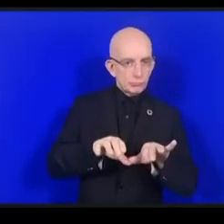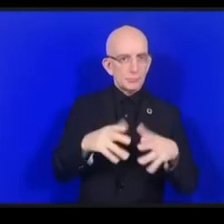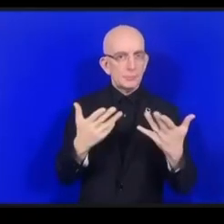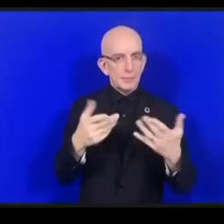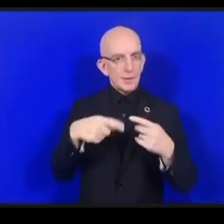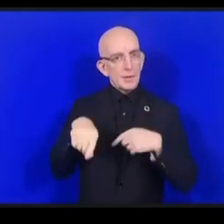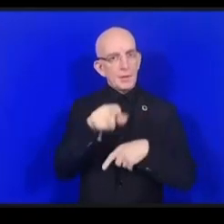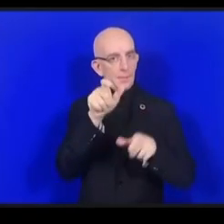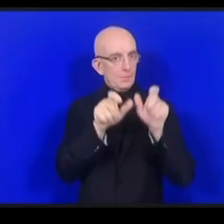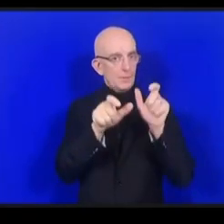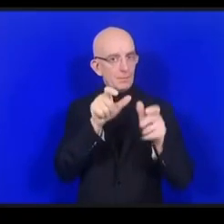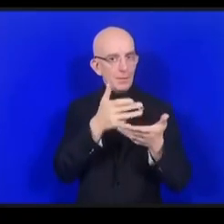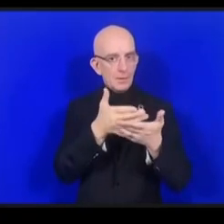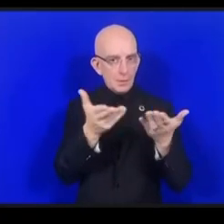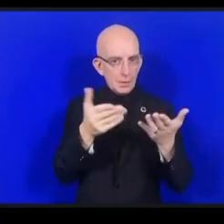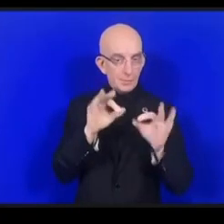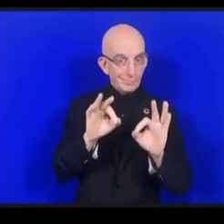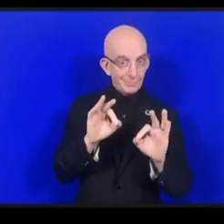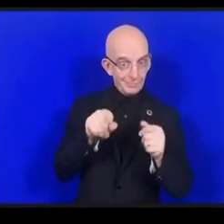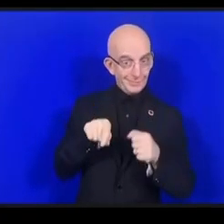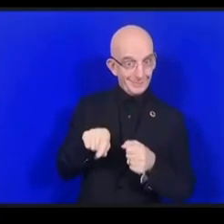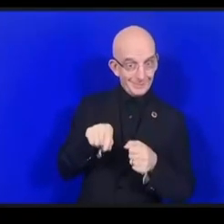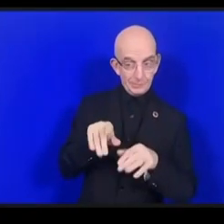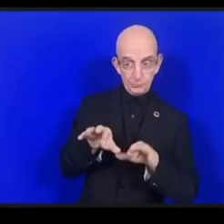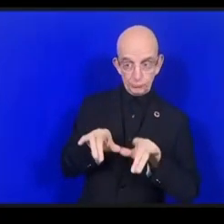لأن موجودة حول نظام البي